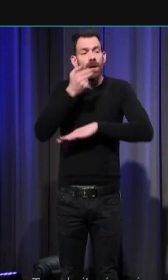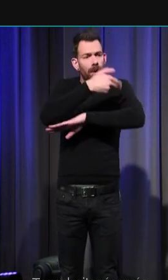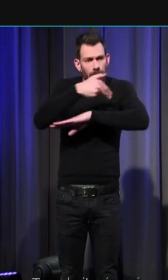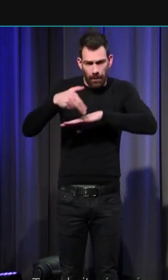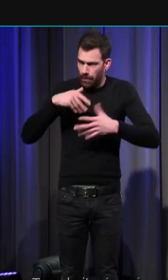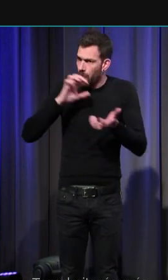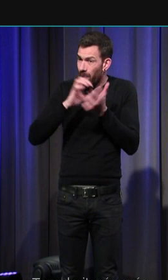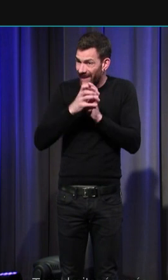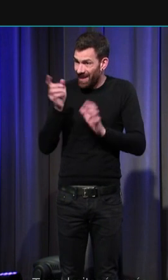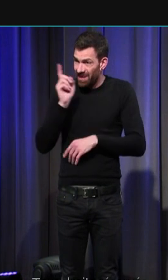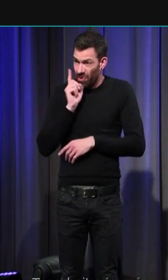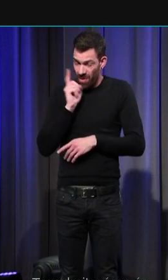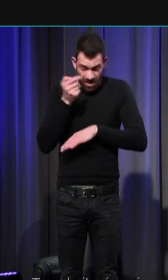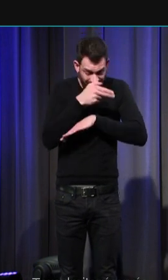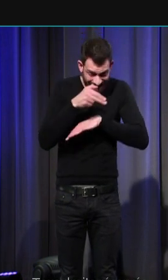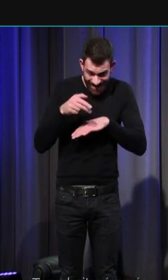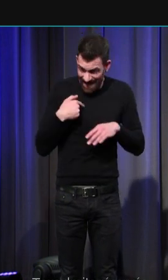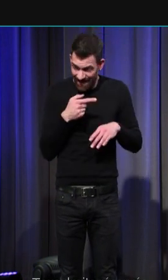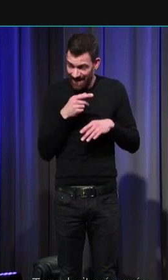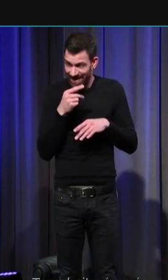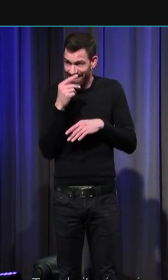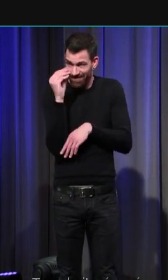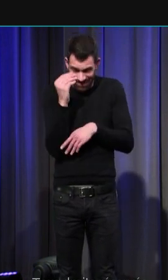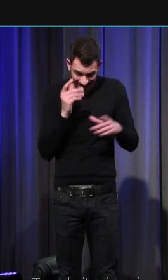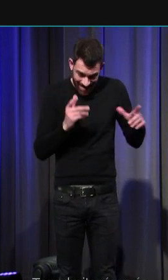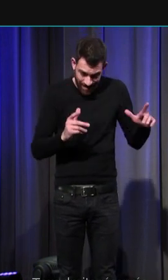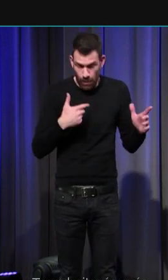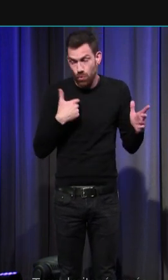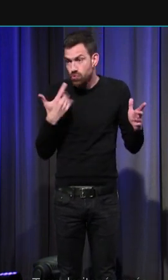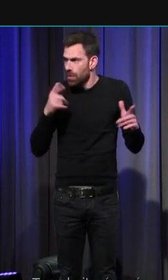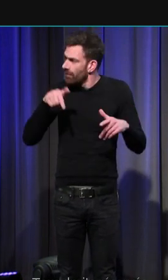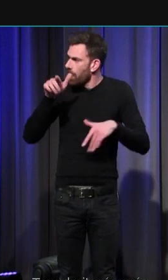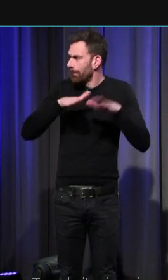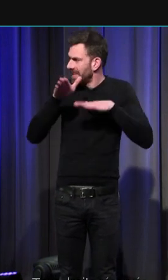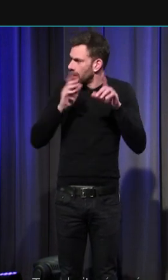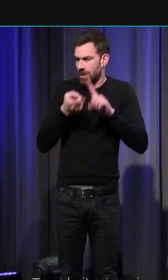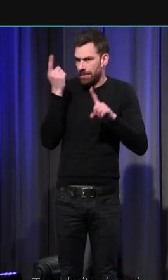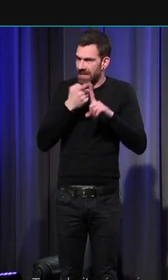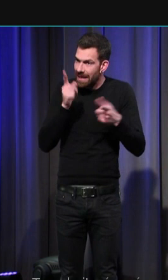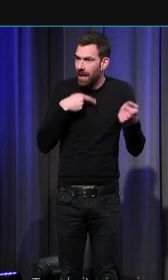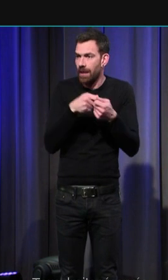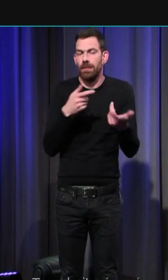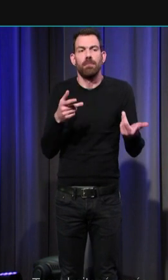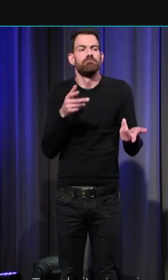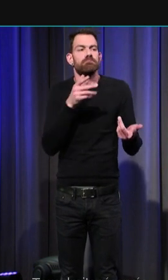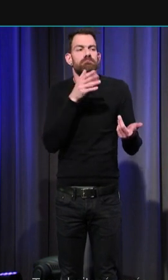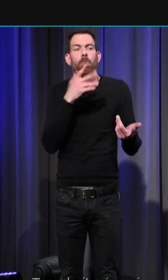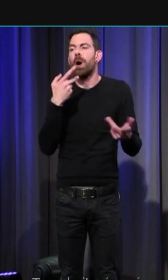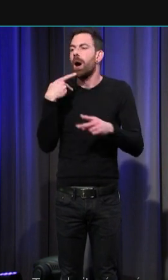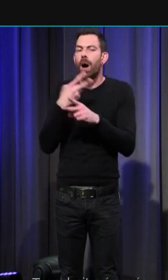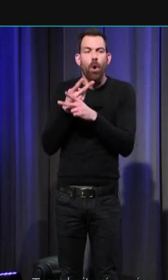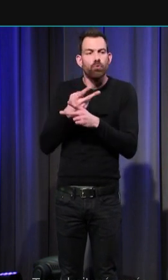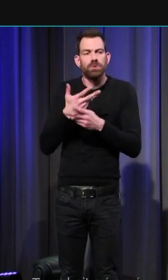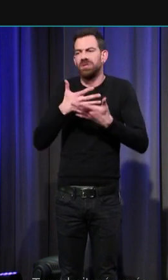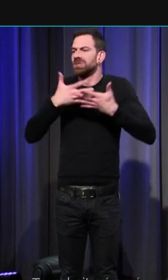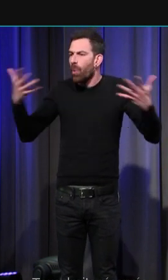fouiller des tout-petits ça nécessite une méthodologie particulière on peut pas travailler avec des outils trop